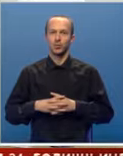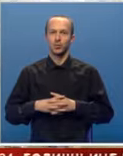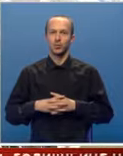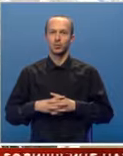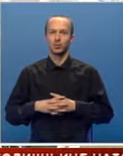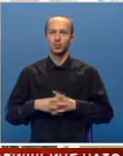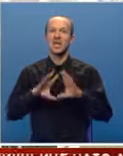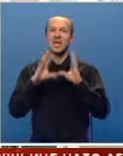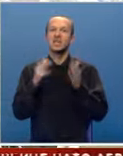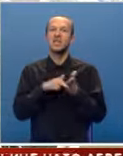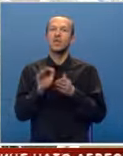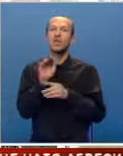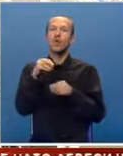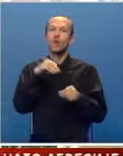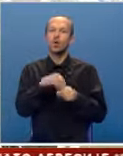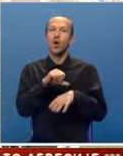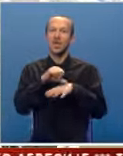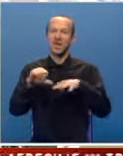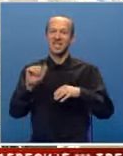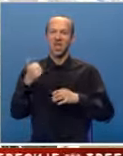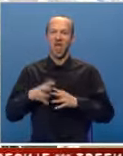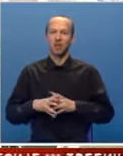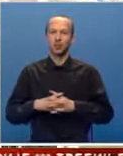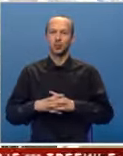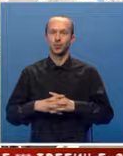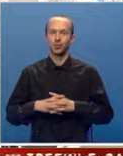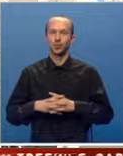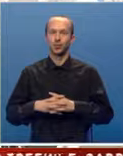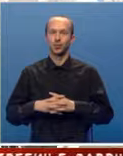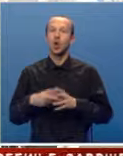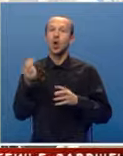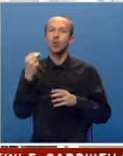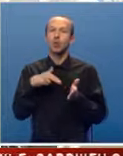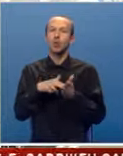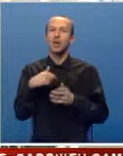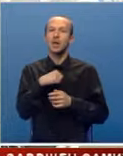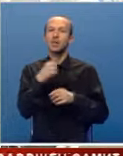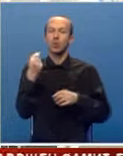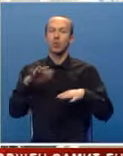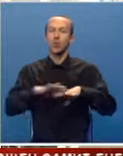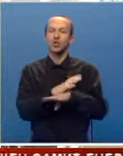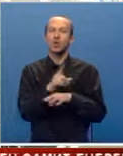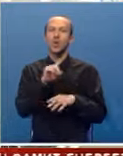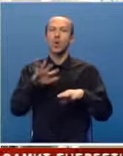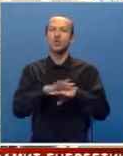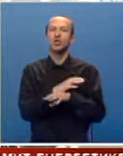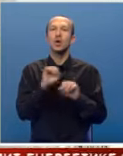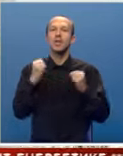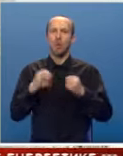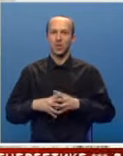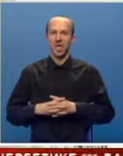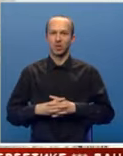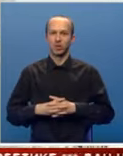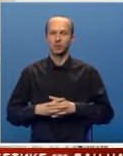Sve idi preko fonda. Operacija je dobro protekla. Ja se dobro osjećam i ne osjećam nikakve te gobe.